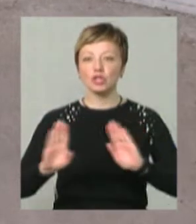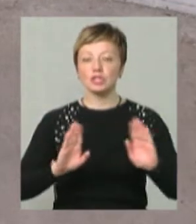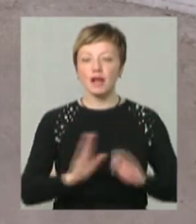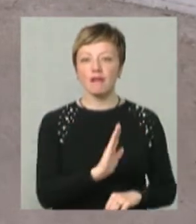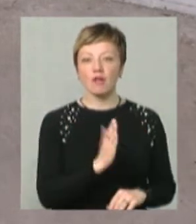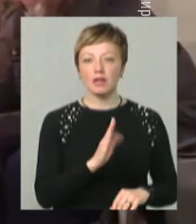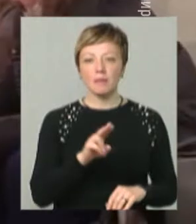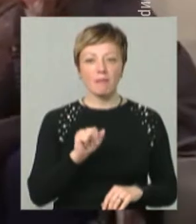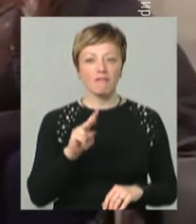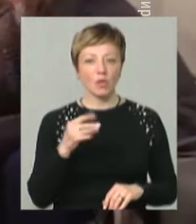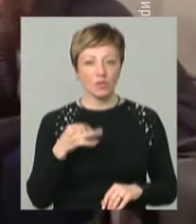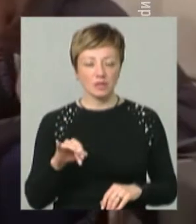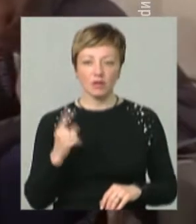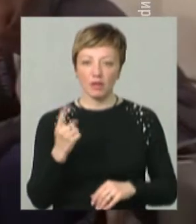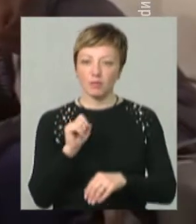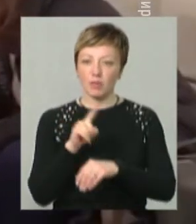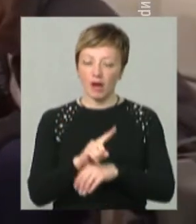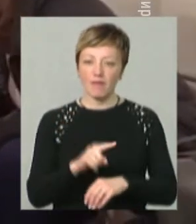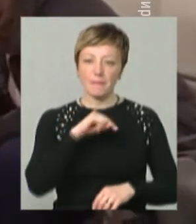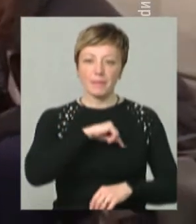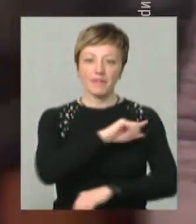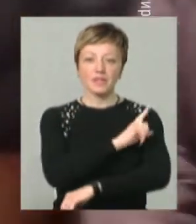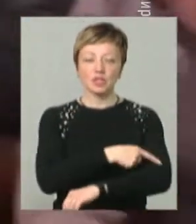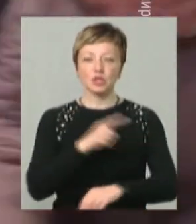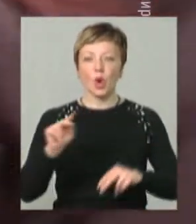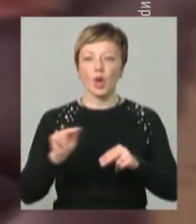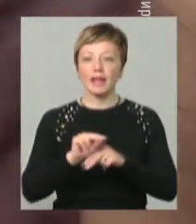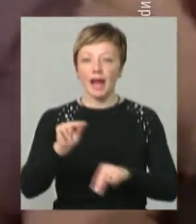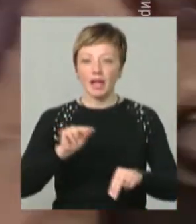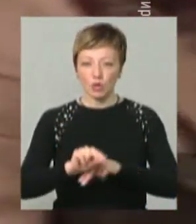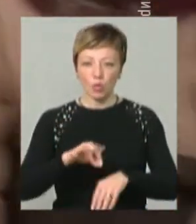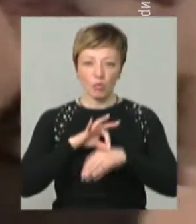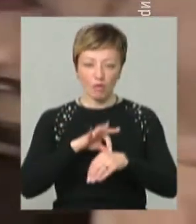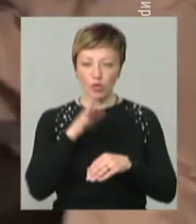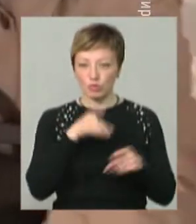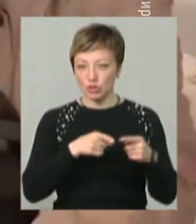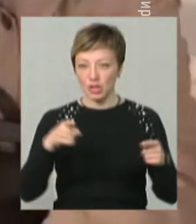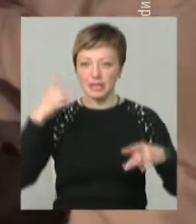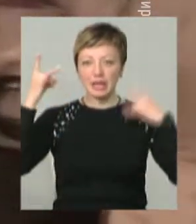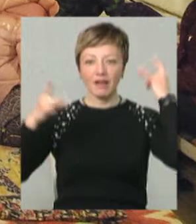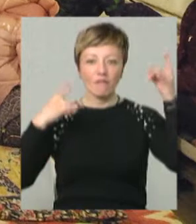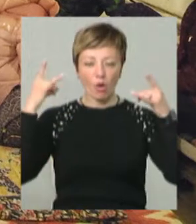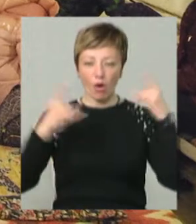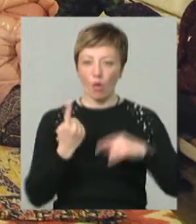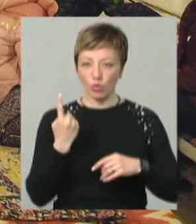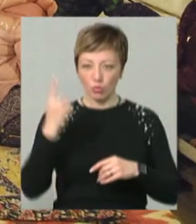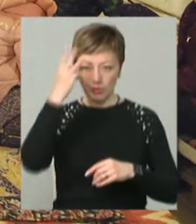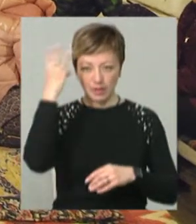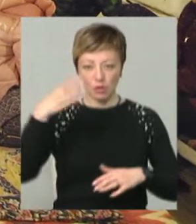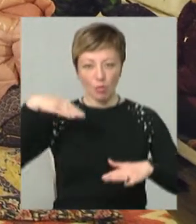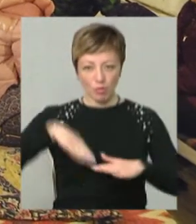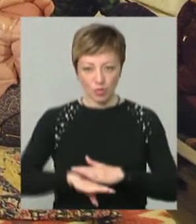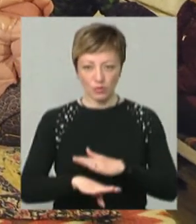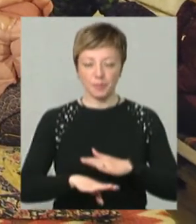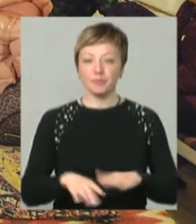Володимир Павловський. Вона – одна із справ психофізичного тренінгу, який майстр проводить під час повітряної тривоги в одному з хмельницьких